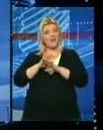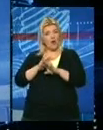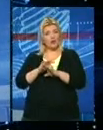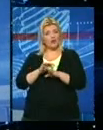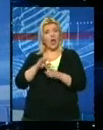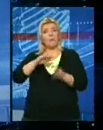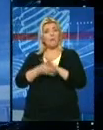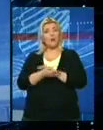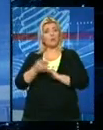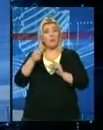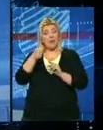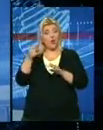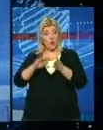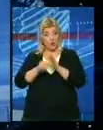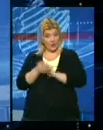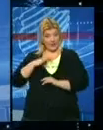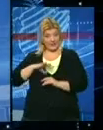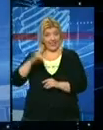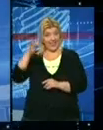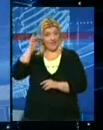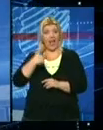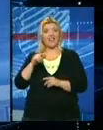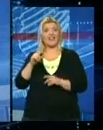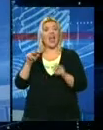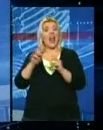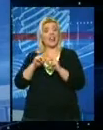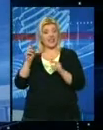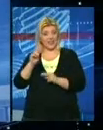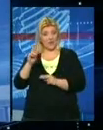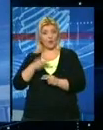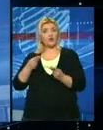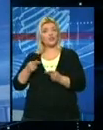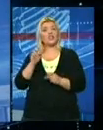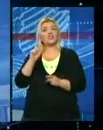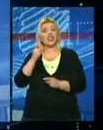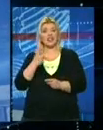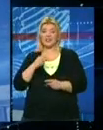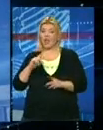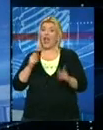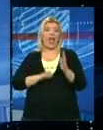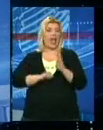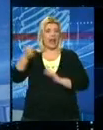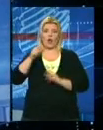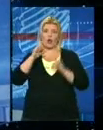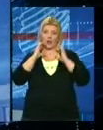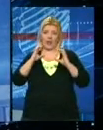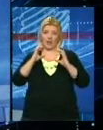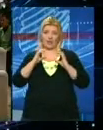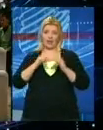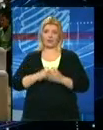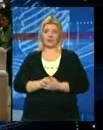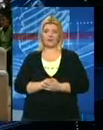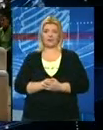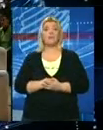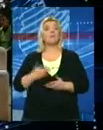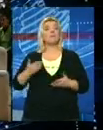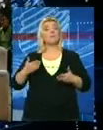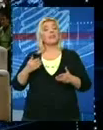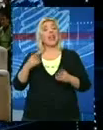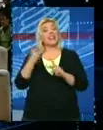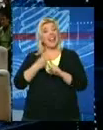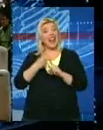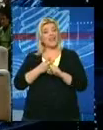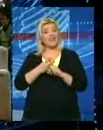podpredsjednika vlade Aleksandra Vučića u emisiji Čirilica Happy Televizije ostvarila je rekordnu gledanost. Televizija Happy